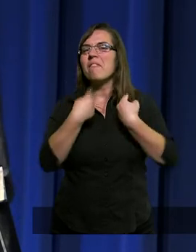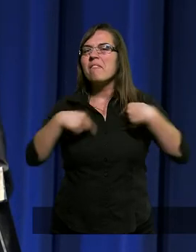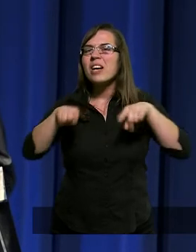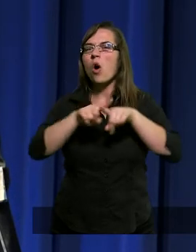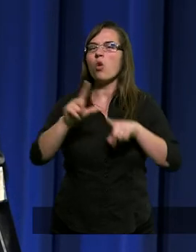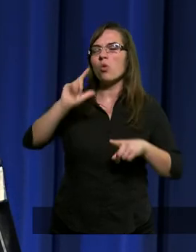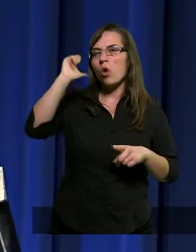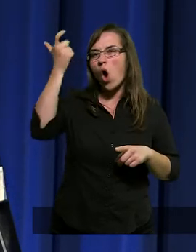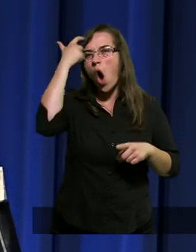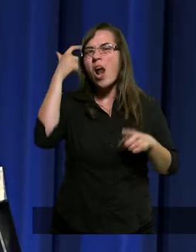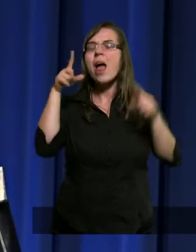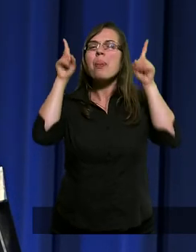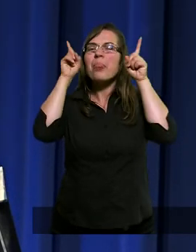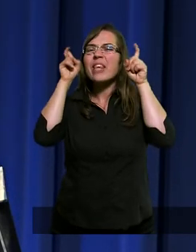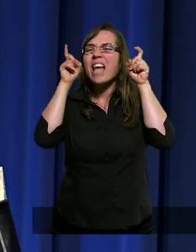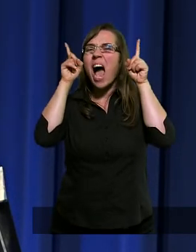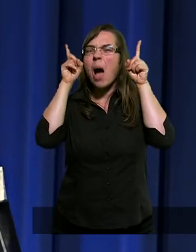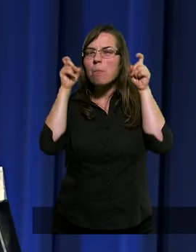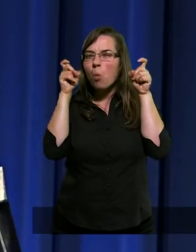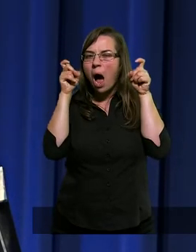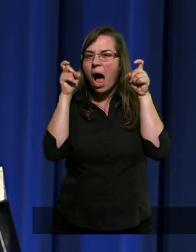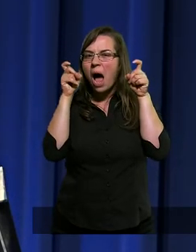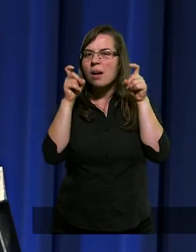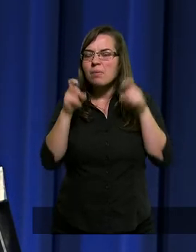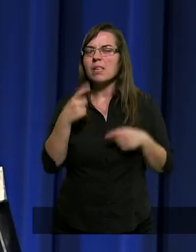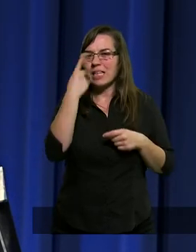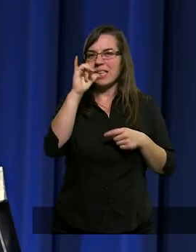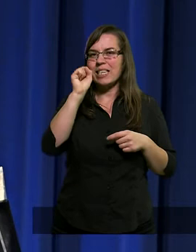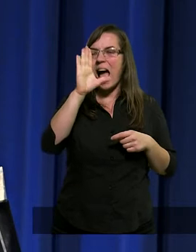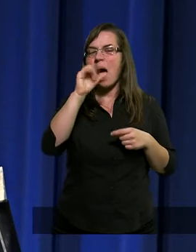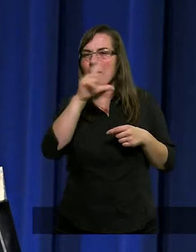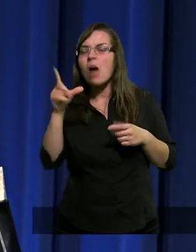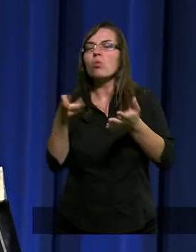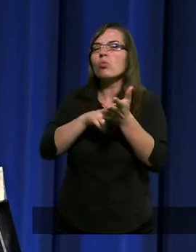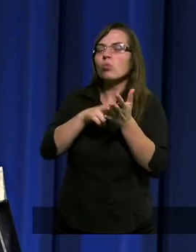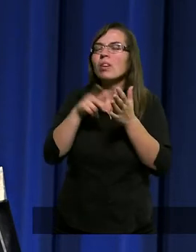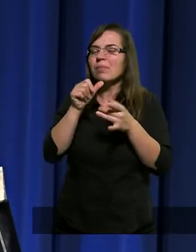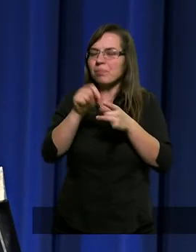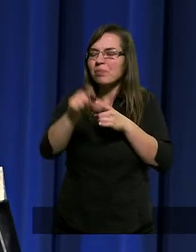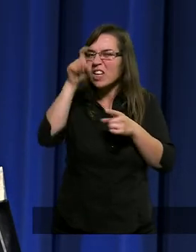rolę diabła, który wcześniej opuścił.